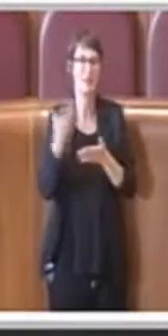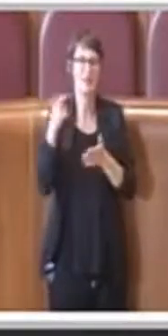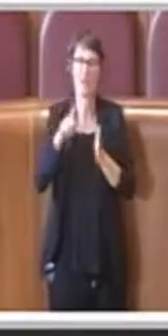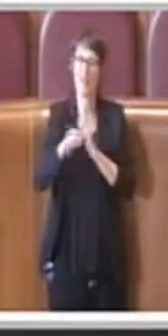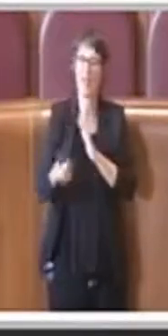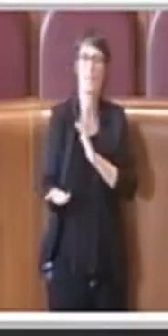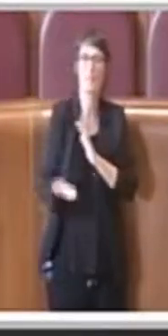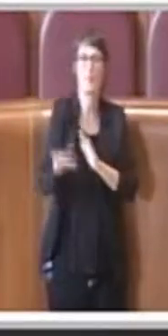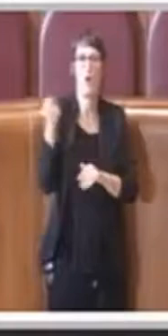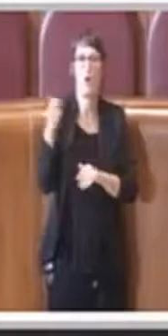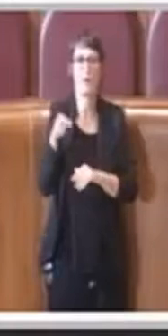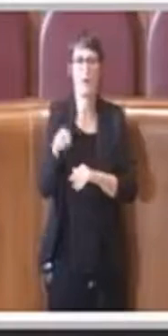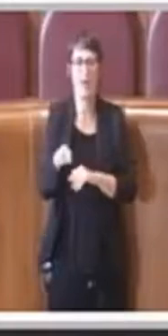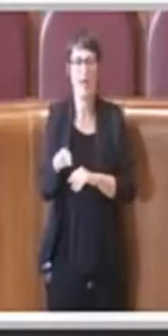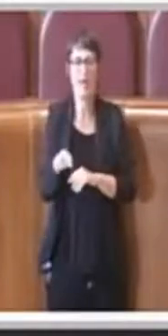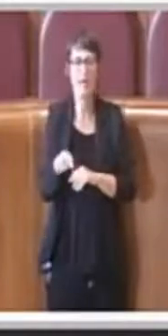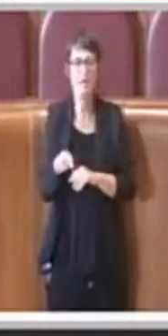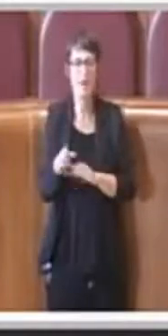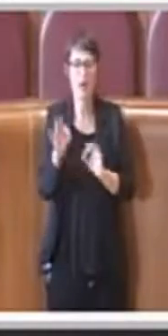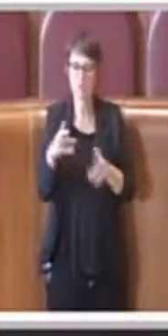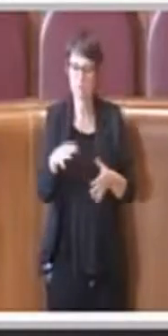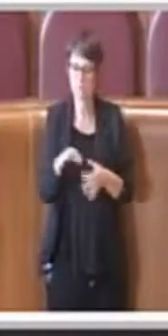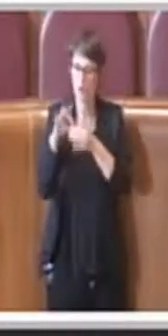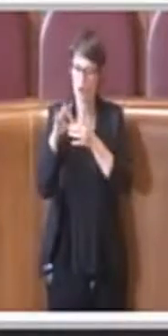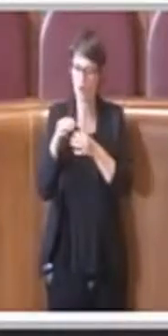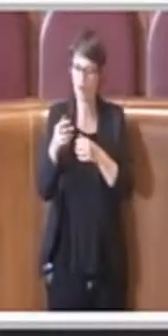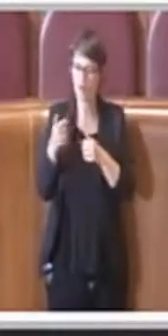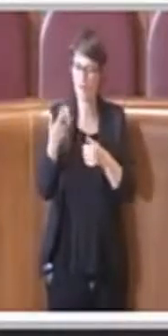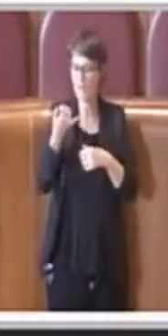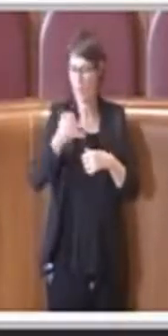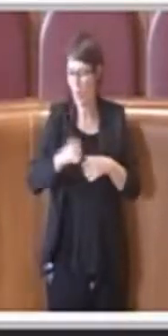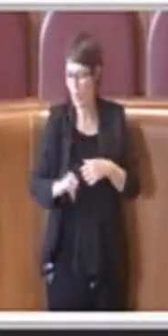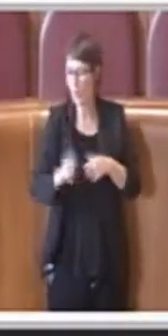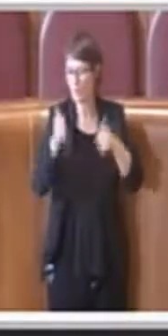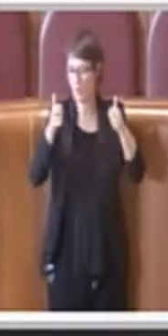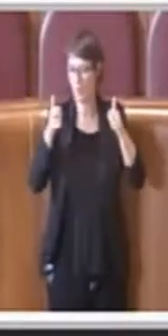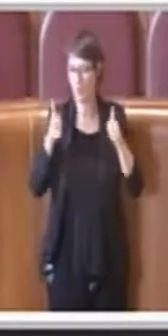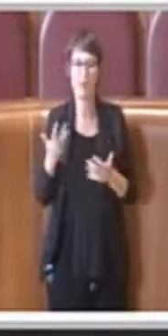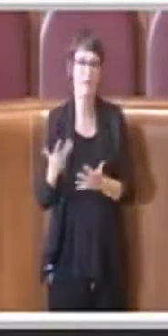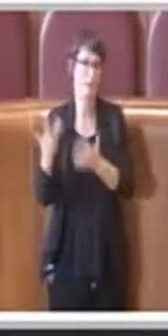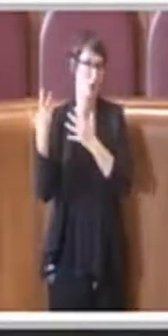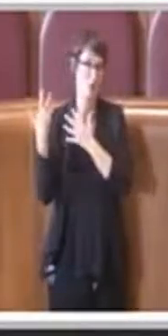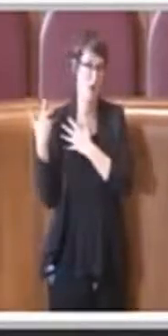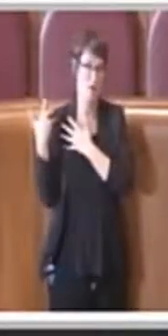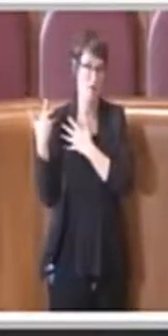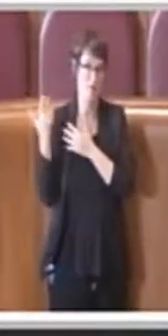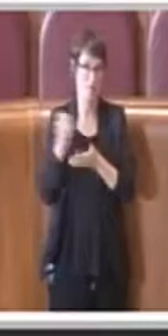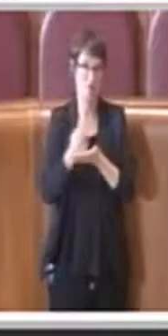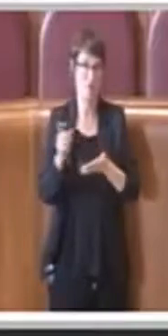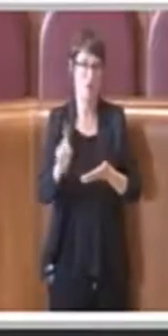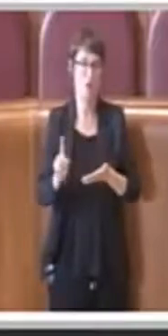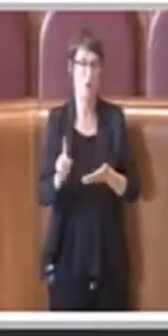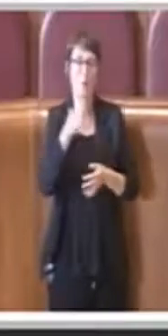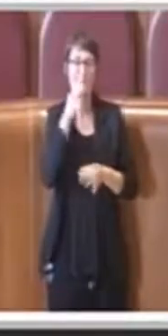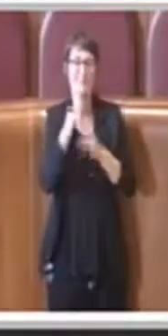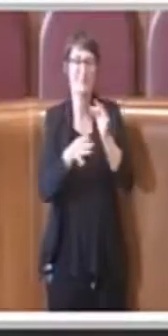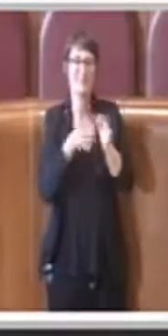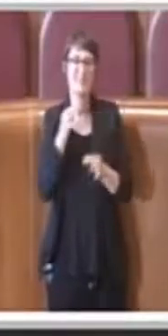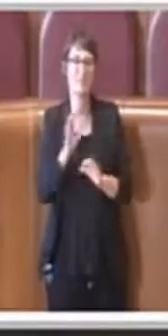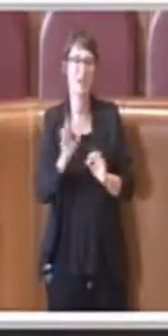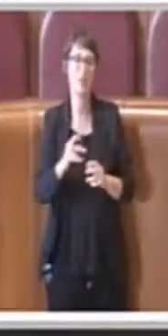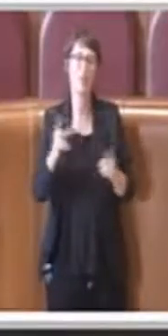'ultimissimo bando di praticamente 10 anni fa delle licenze taxi, quindi non è una vera e propria